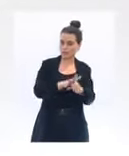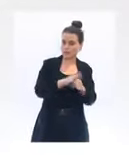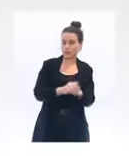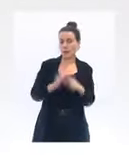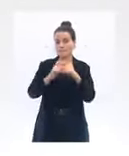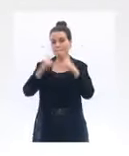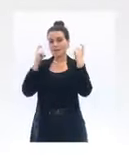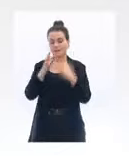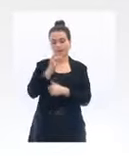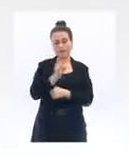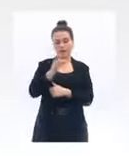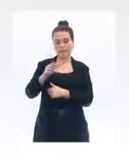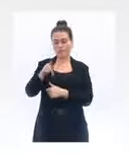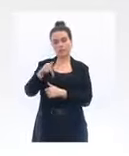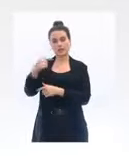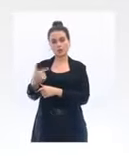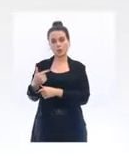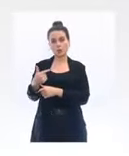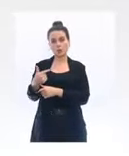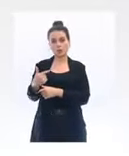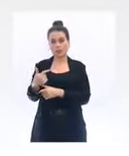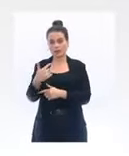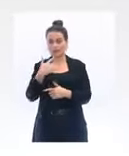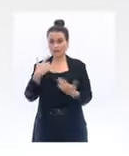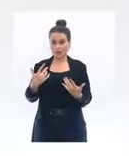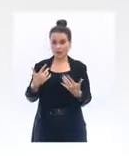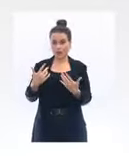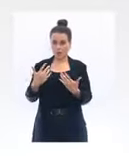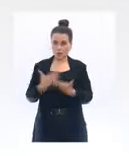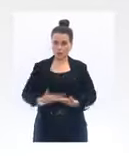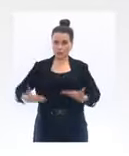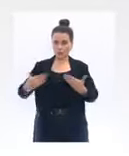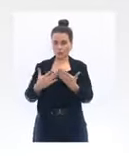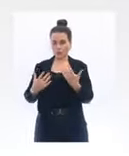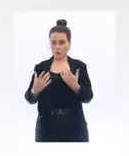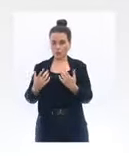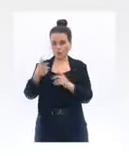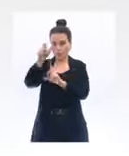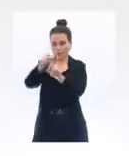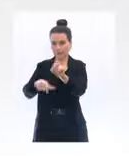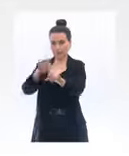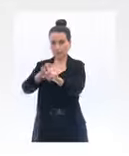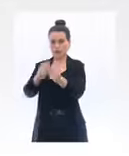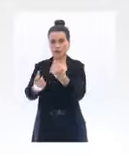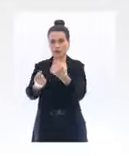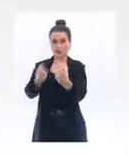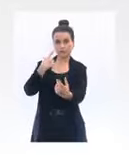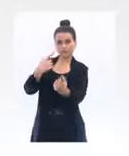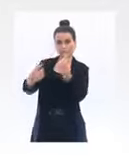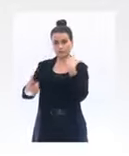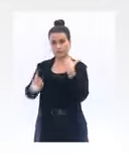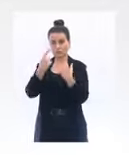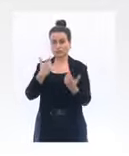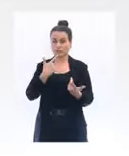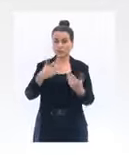quand on est vraiment exposé à des projections importantes, abondantes, en provenance de personnes malades. Donc, c des soins particuliers dans des milieux